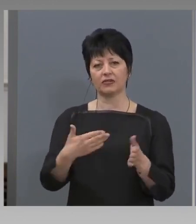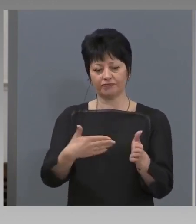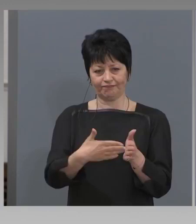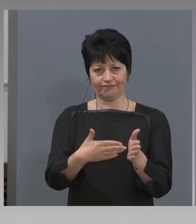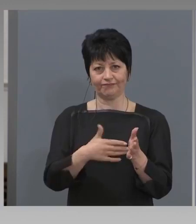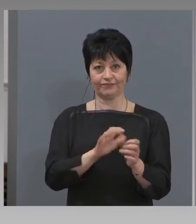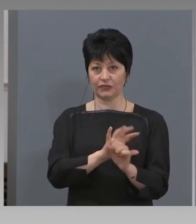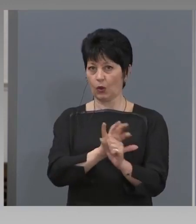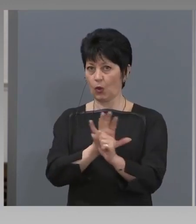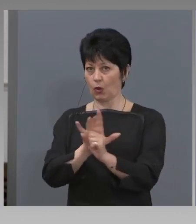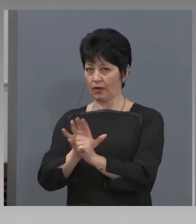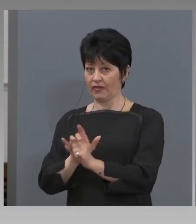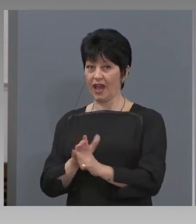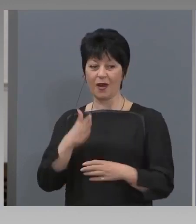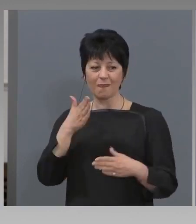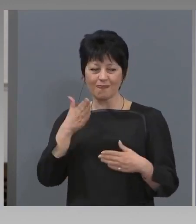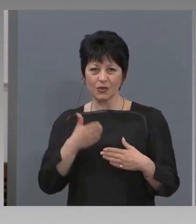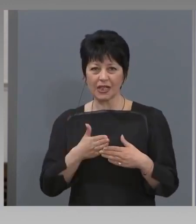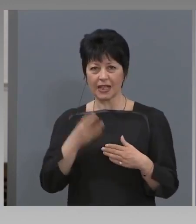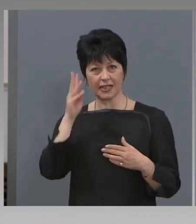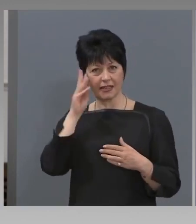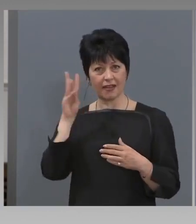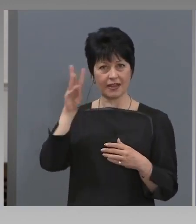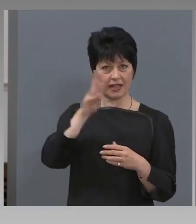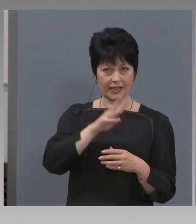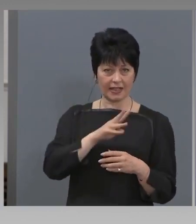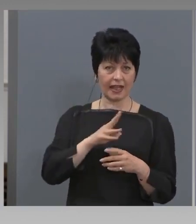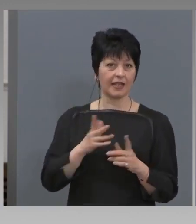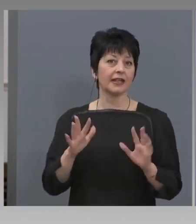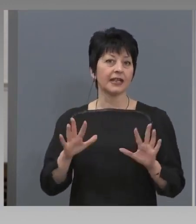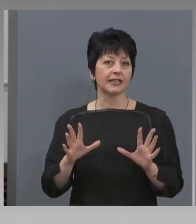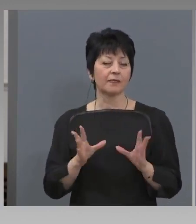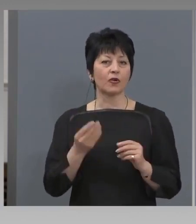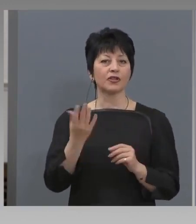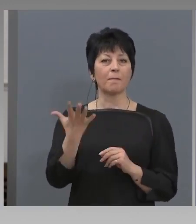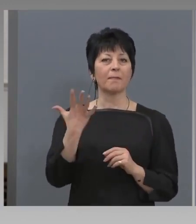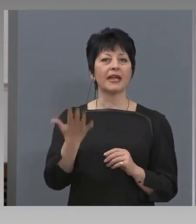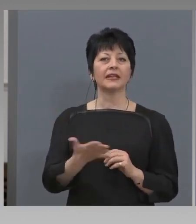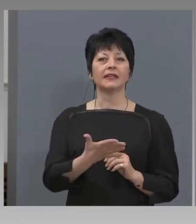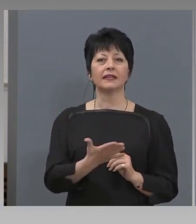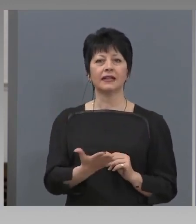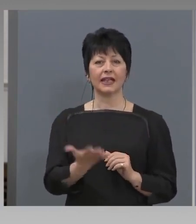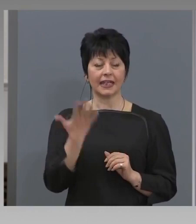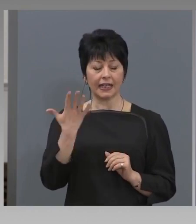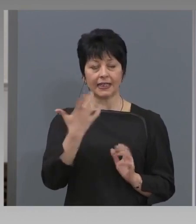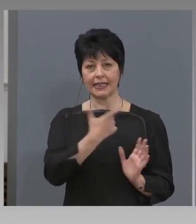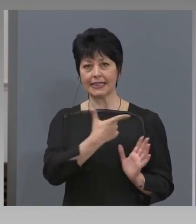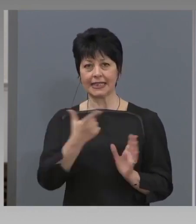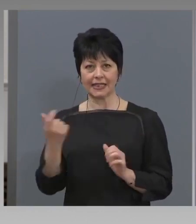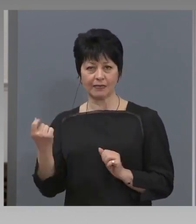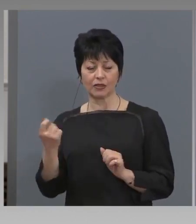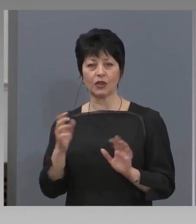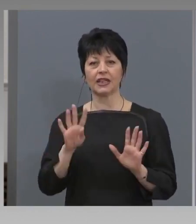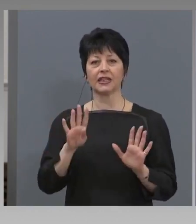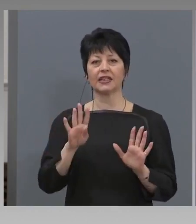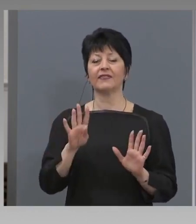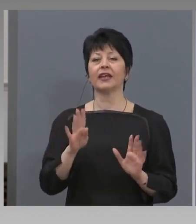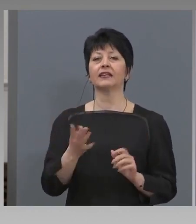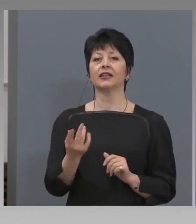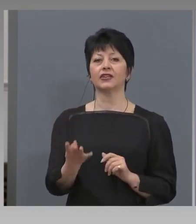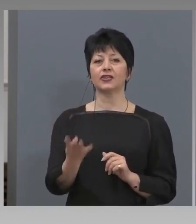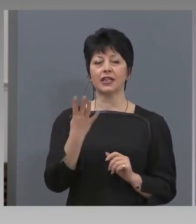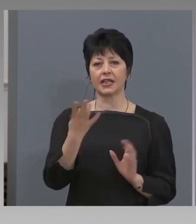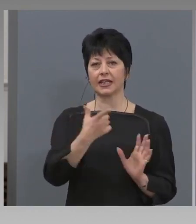Така че за последните три дни започнахме на 8-ми, от 5700 на 9-ми бяха, 4 670,